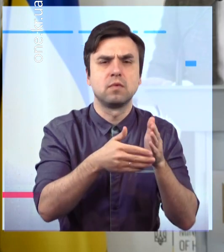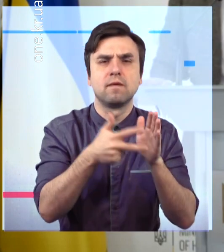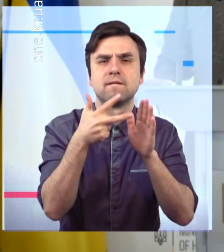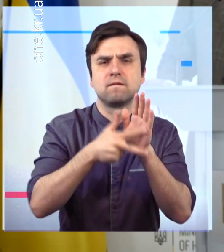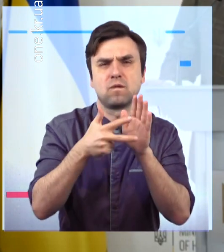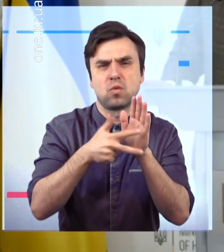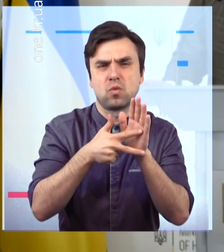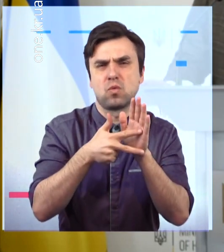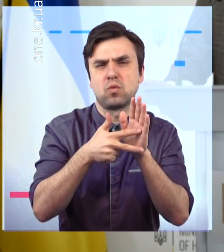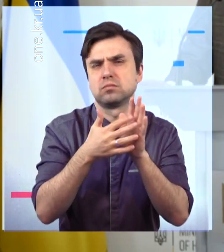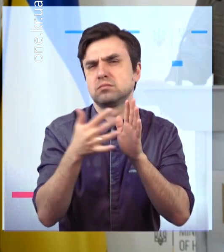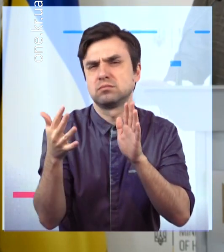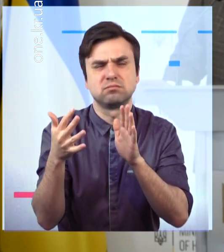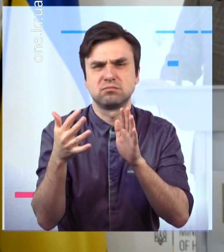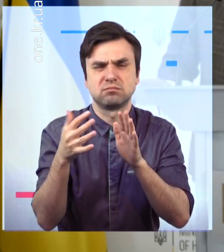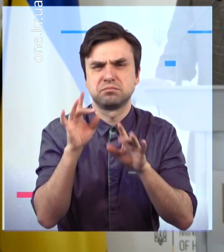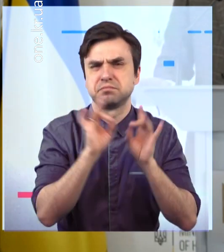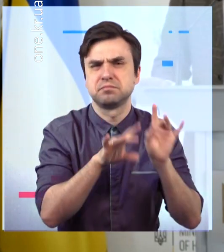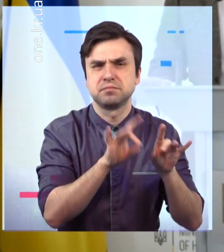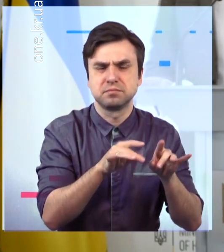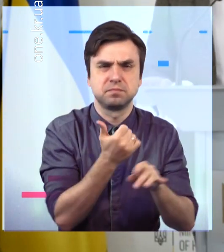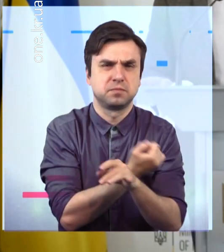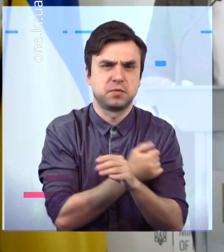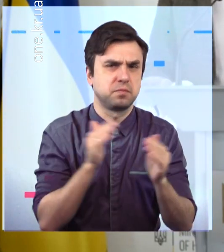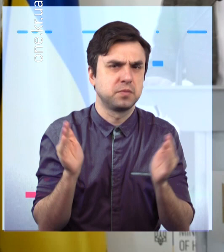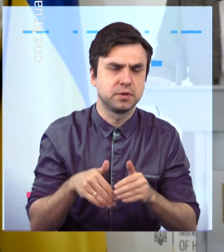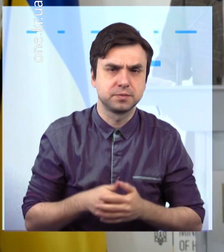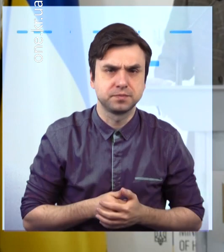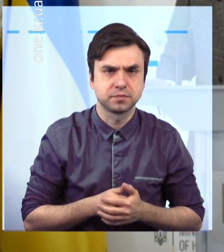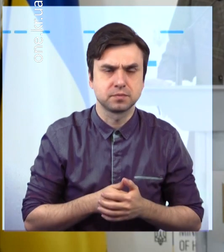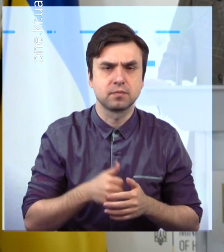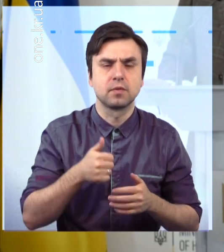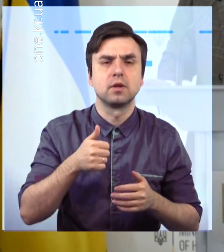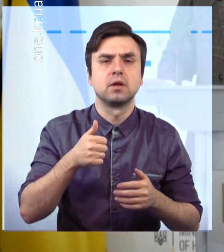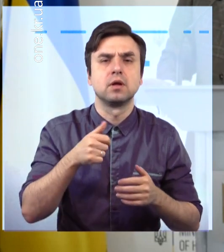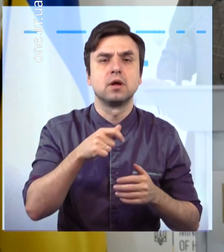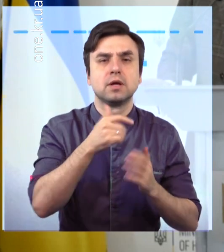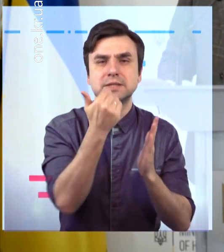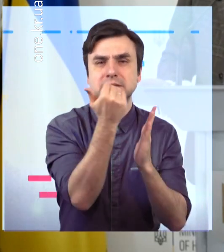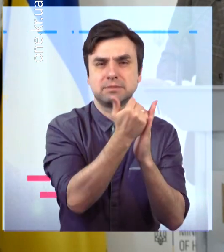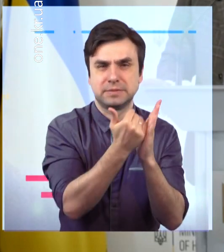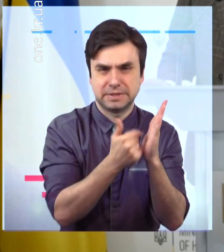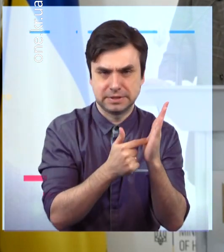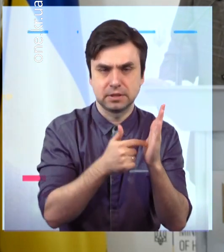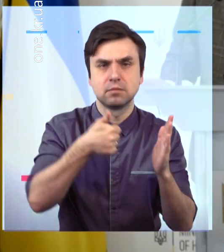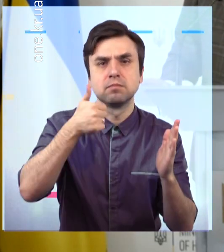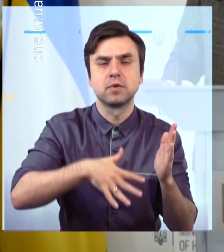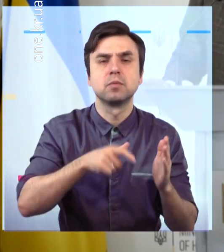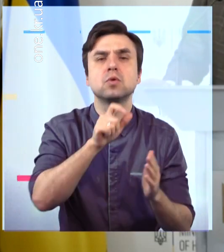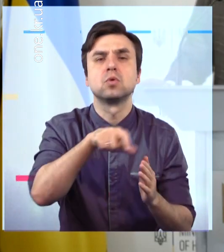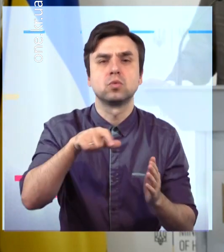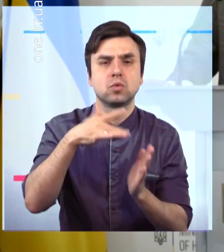Найбільша кількість громадян, які записалися до цього листа очікування з міста Києва – це 137 тисяч